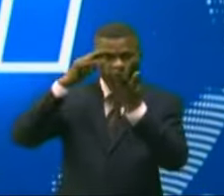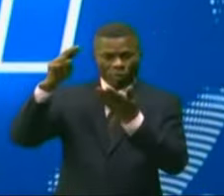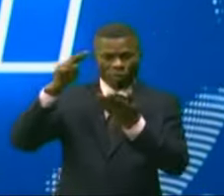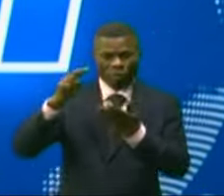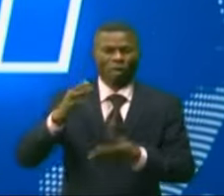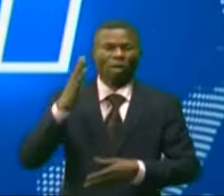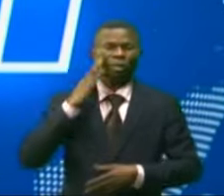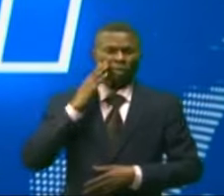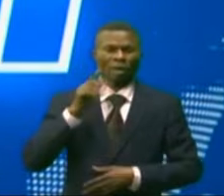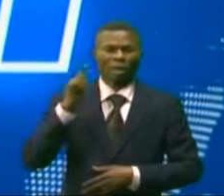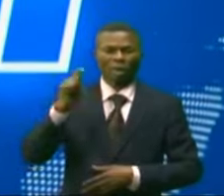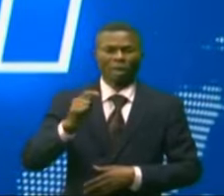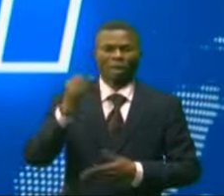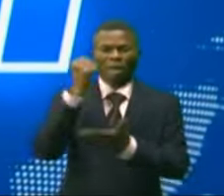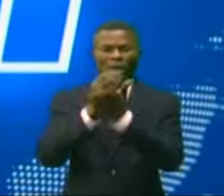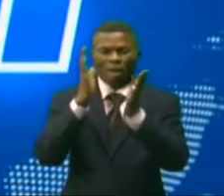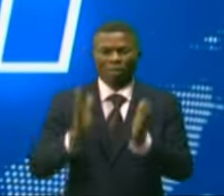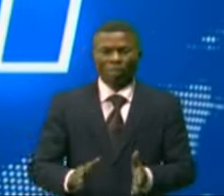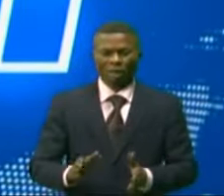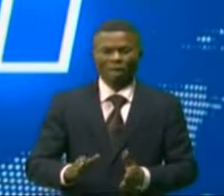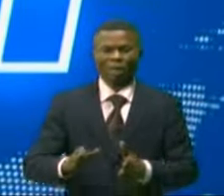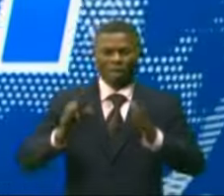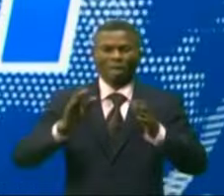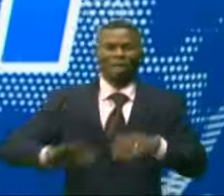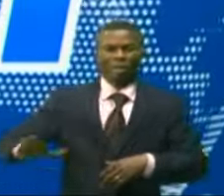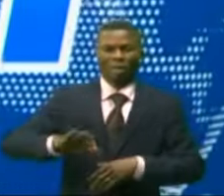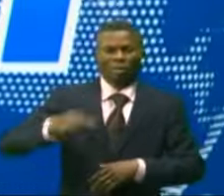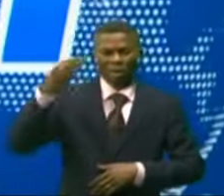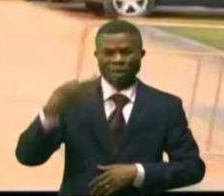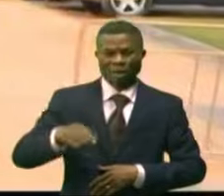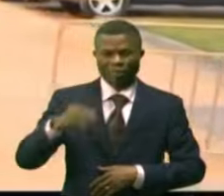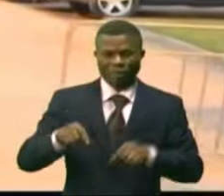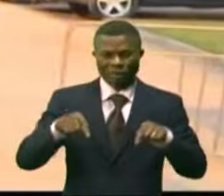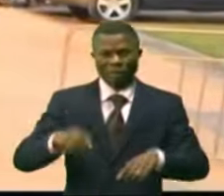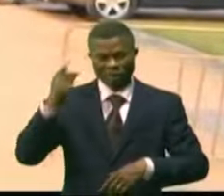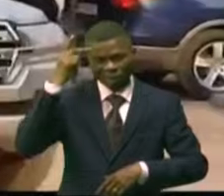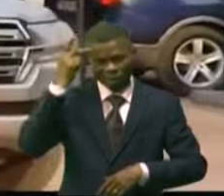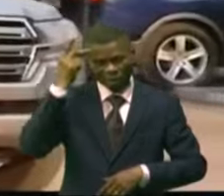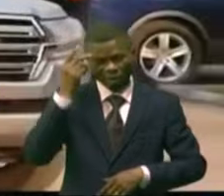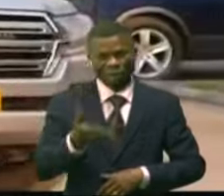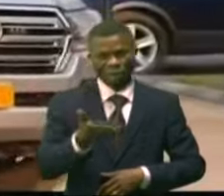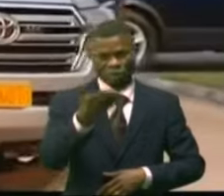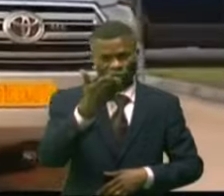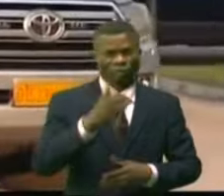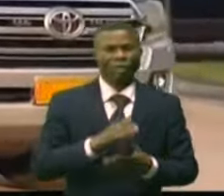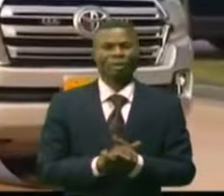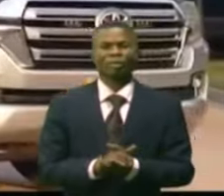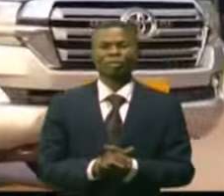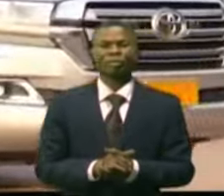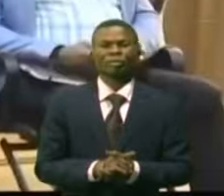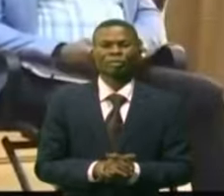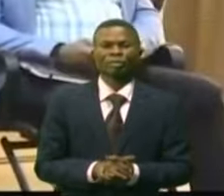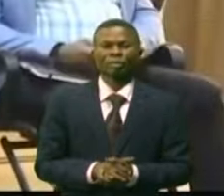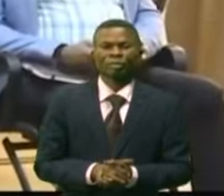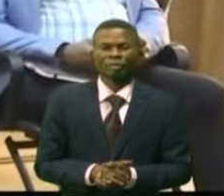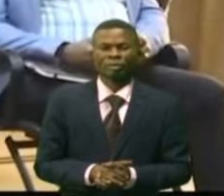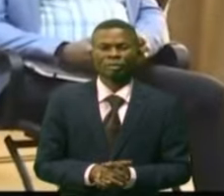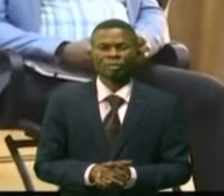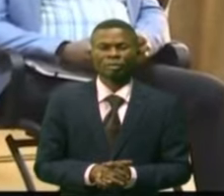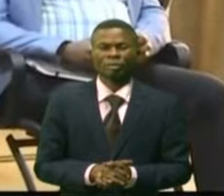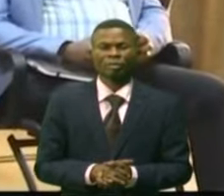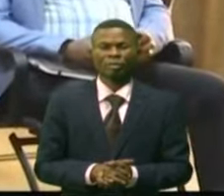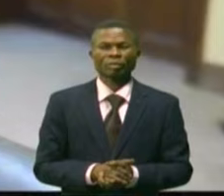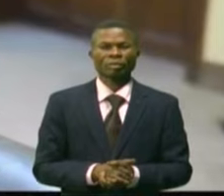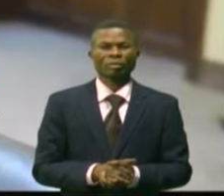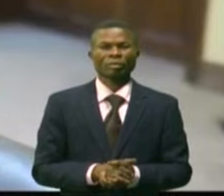-Thérèse Somboy, le diplomate français en poste à Kinshasa à l'Embikaï. 95 millions d'euros, c'est les fonds